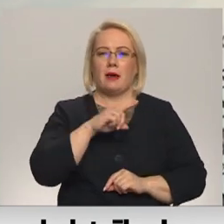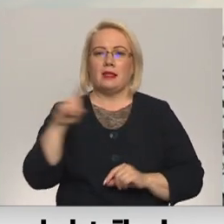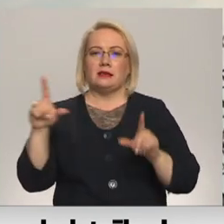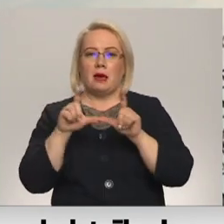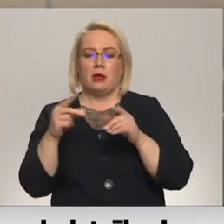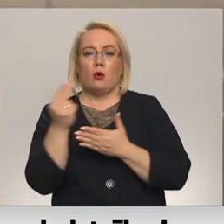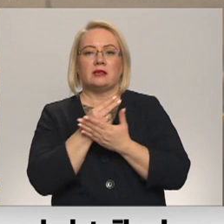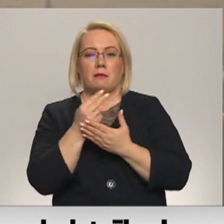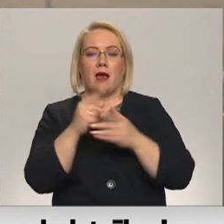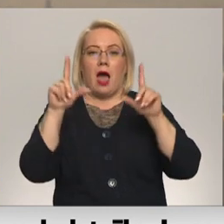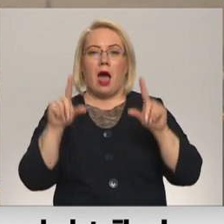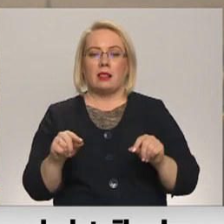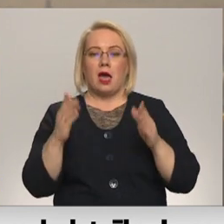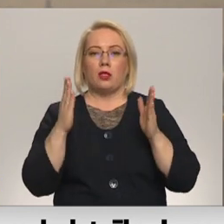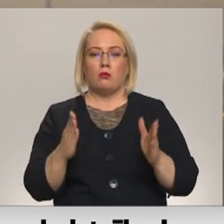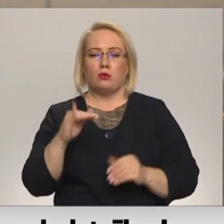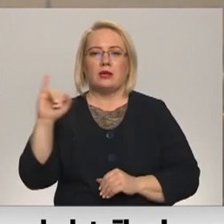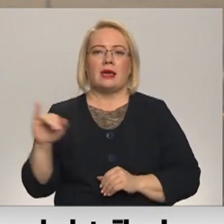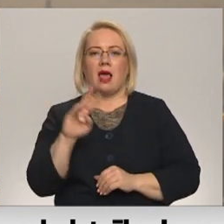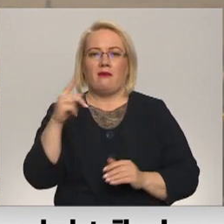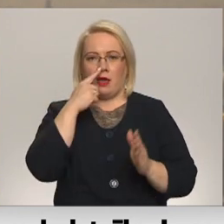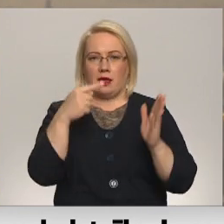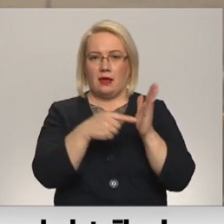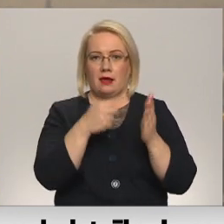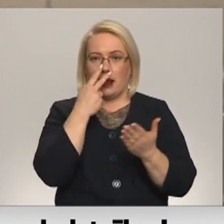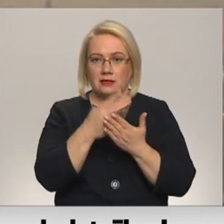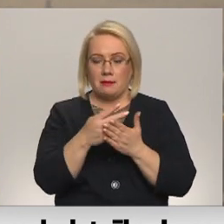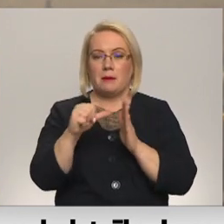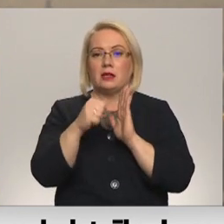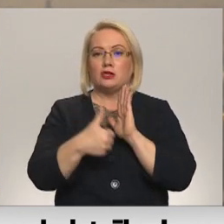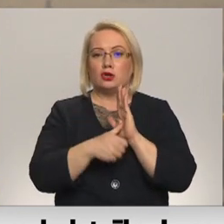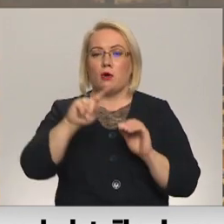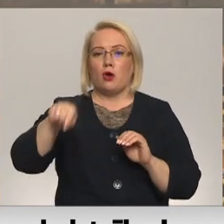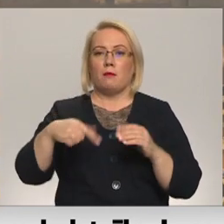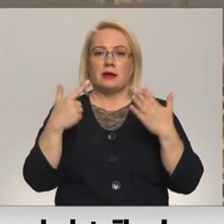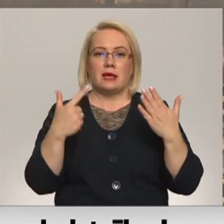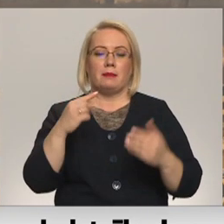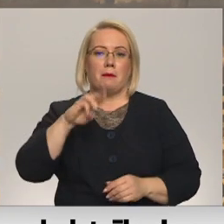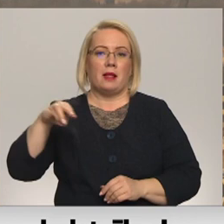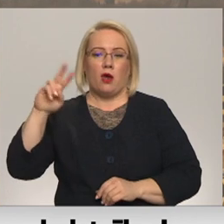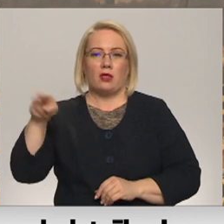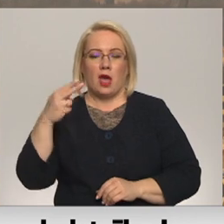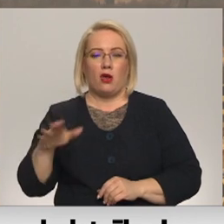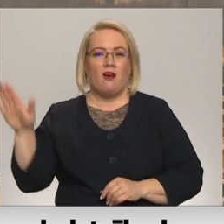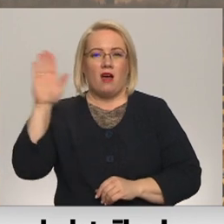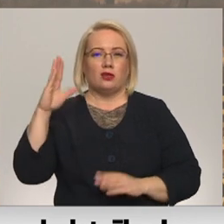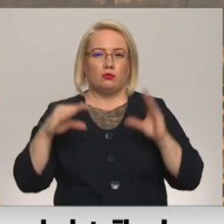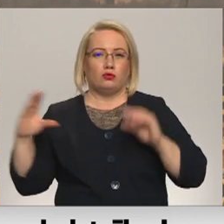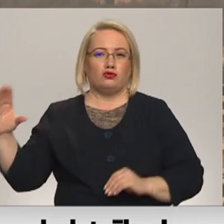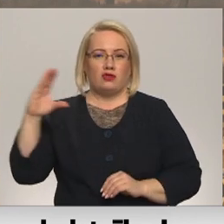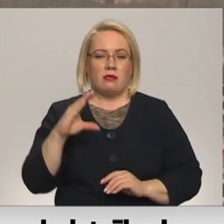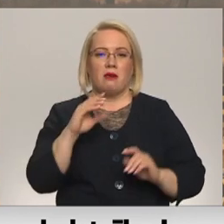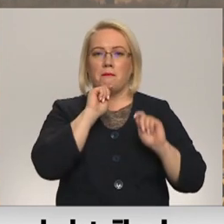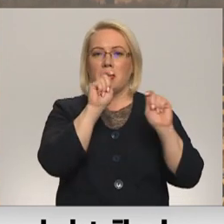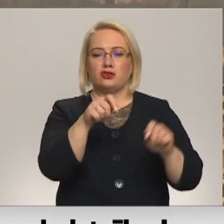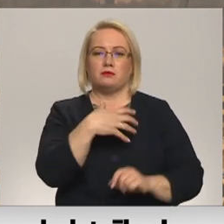ka atlaida būs redzama janvārī saņemtajos rēķinos. Savukārt 16,7 miljonus eiro no valsts budžeta valdība lēmus piešķirt